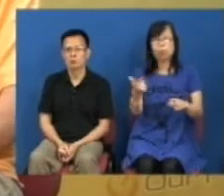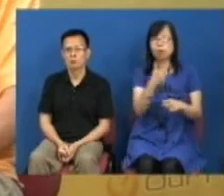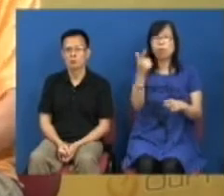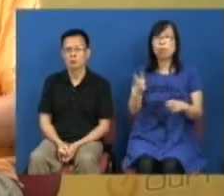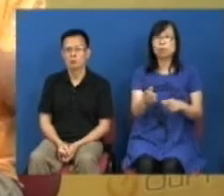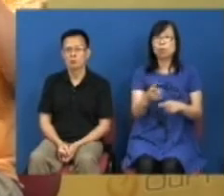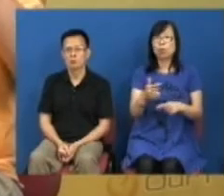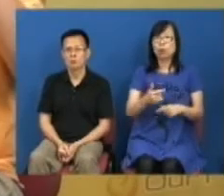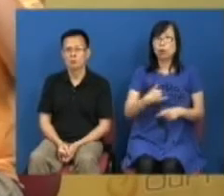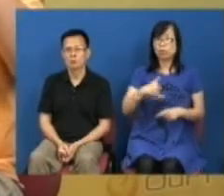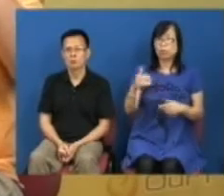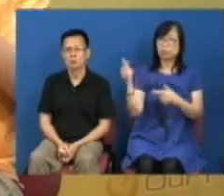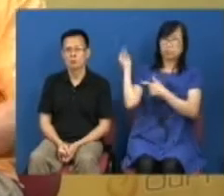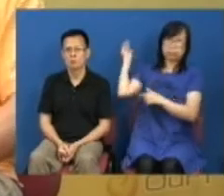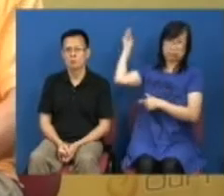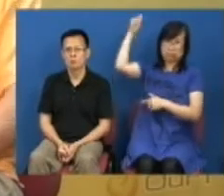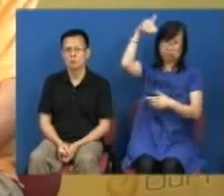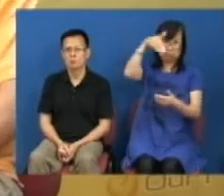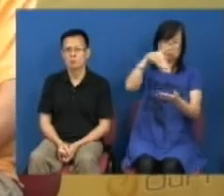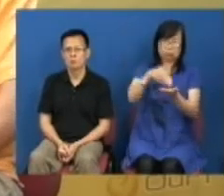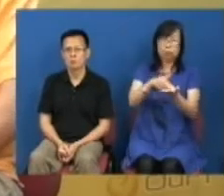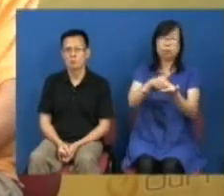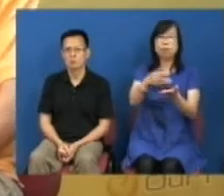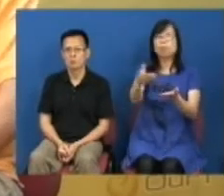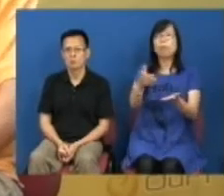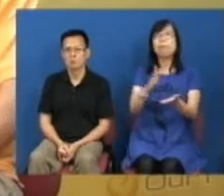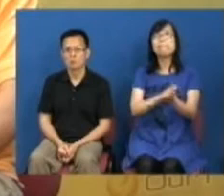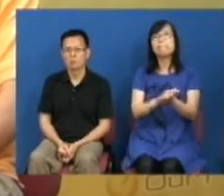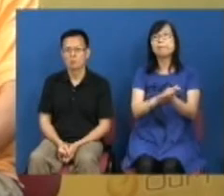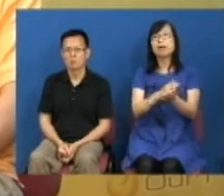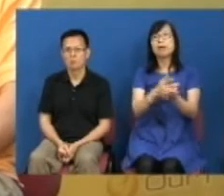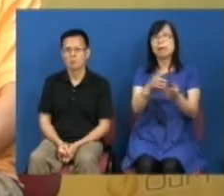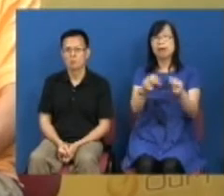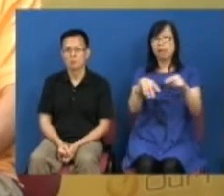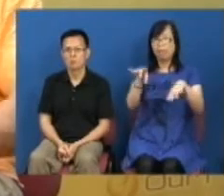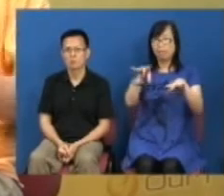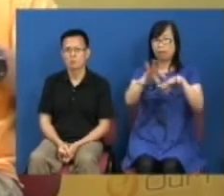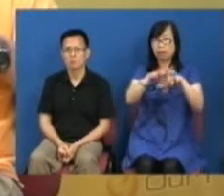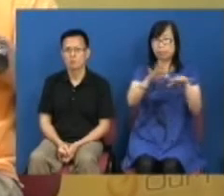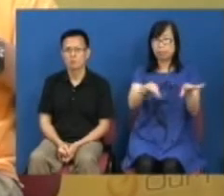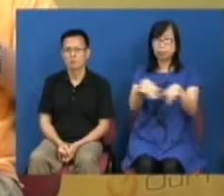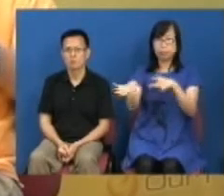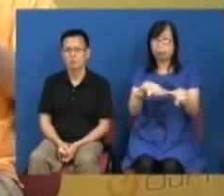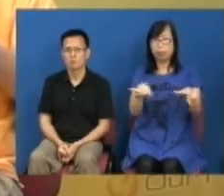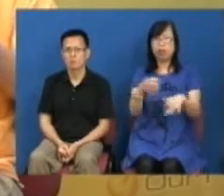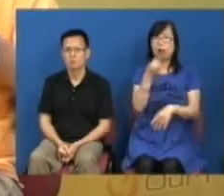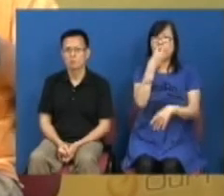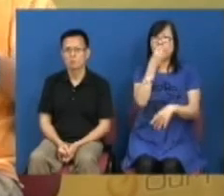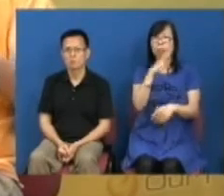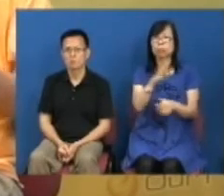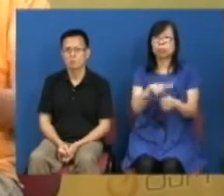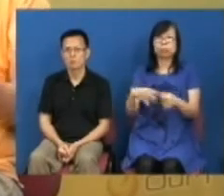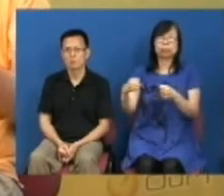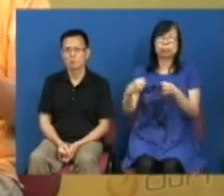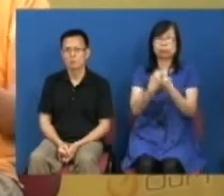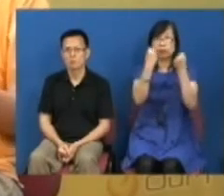直到去到2003年发生什么事呢当然是因为金融海啸香港受到冲击